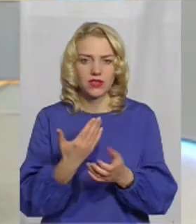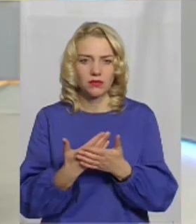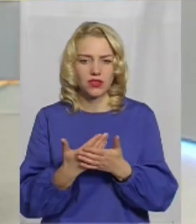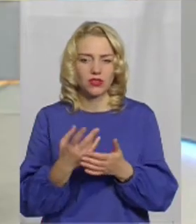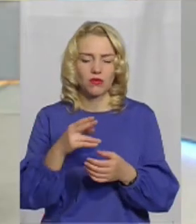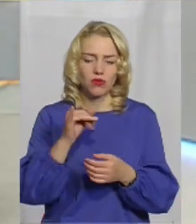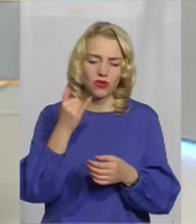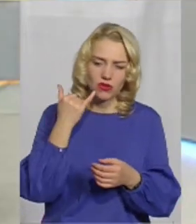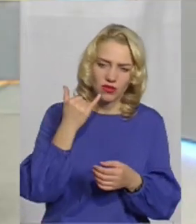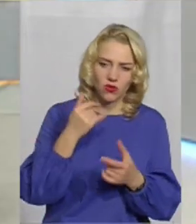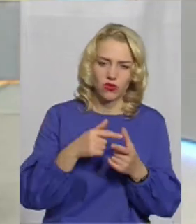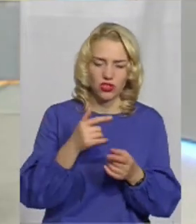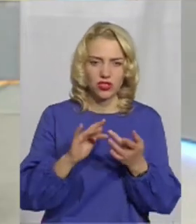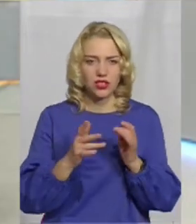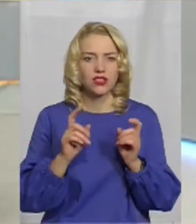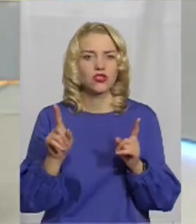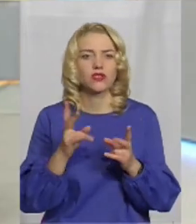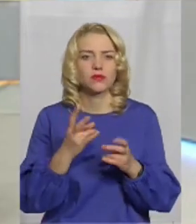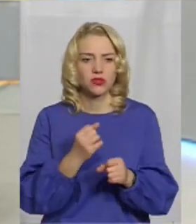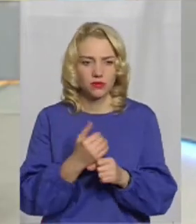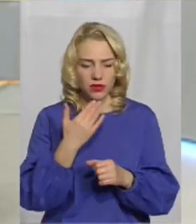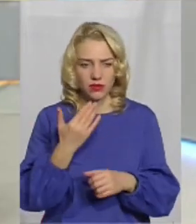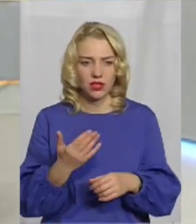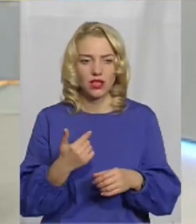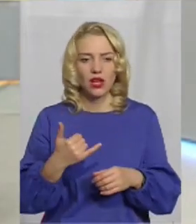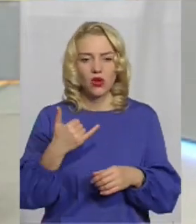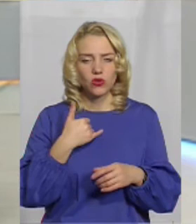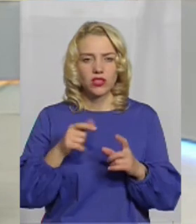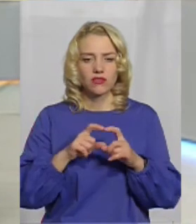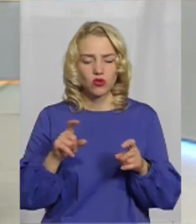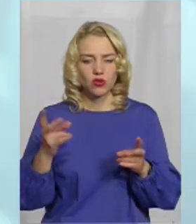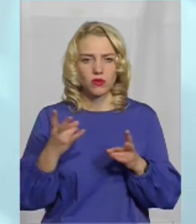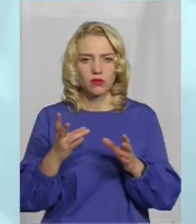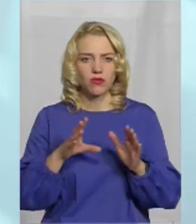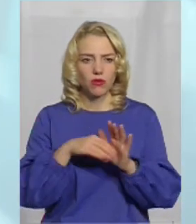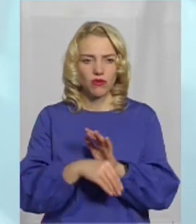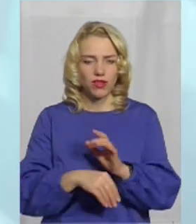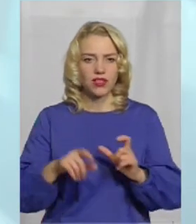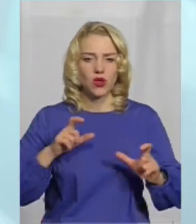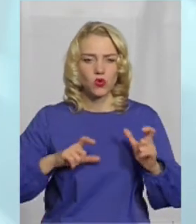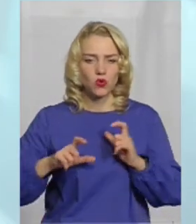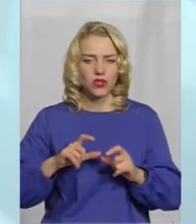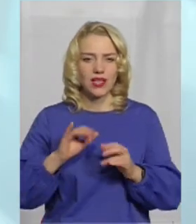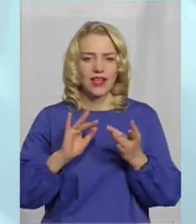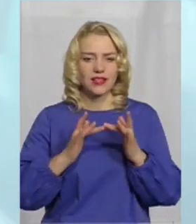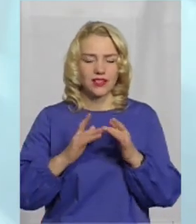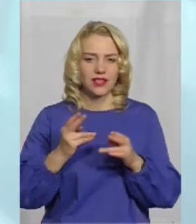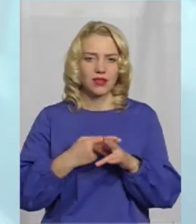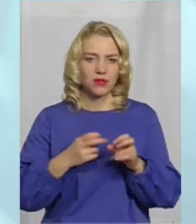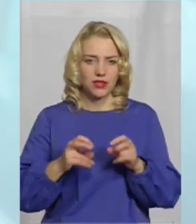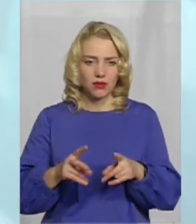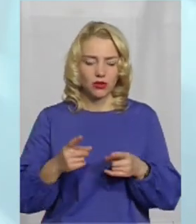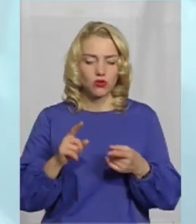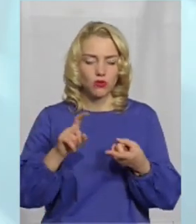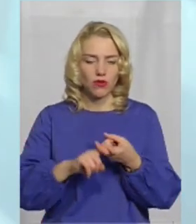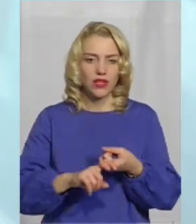це по телефону? Знаєте, що у нас вже, напевне, давно навіть в школах потрібно запроваджувати якісь курси інтернет-безпеки, тому що це пов'язано